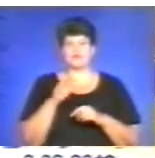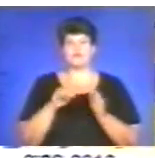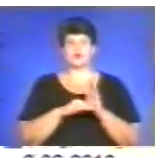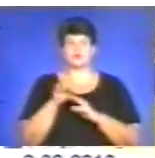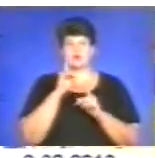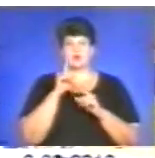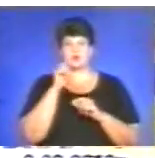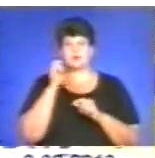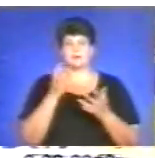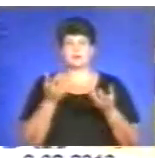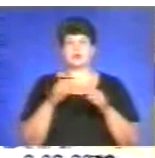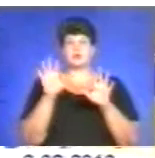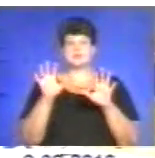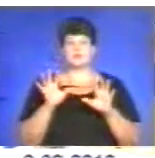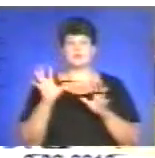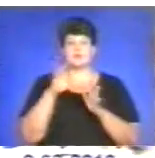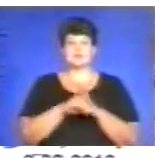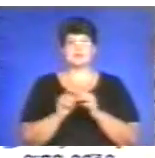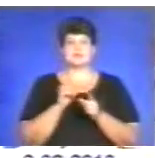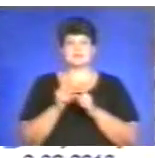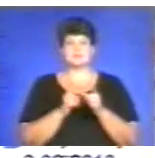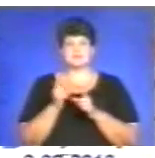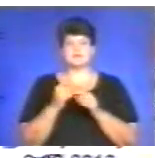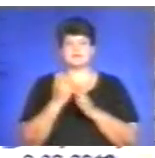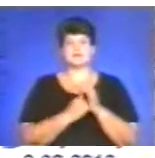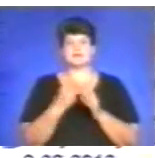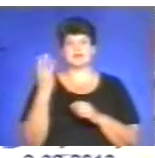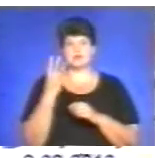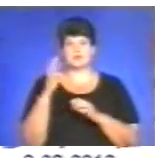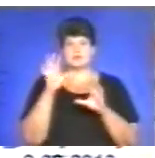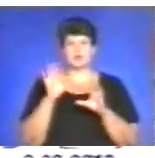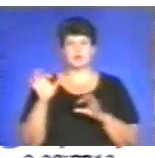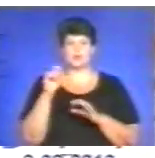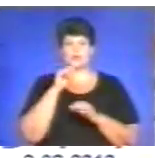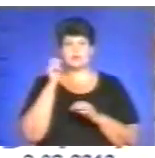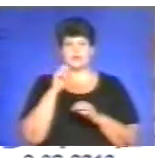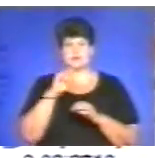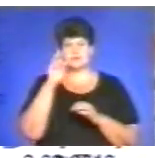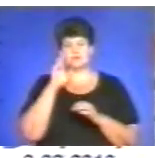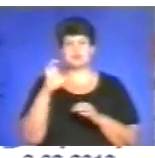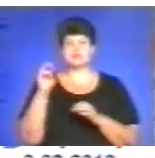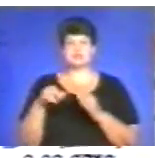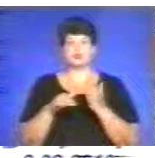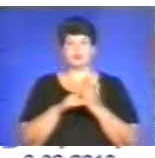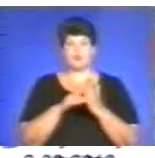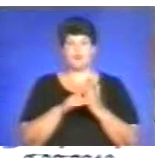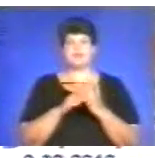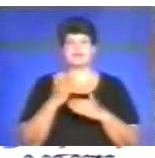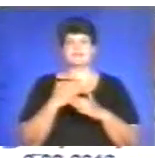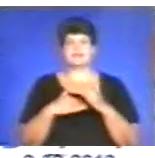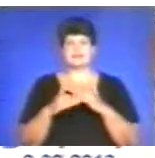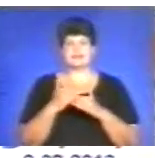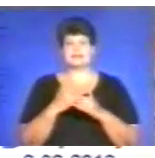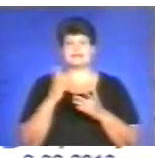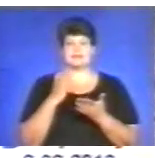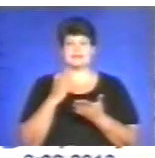України прийнято закон про внесення змін до статті 3 закону України про державну соціальну допомогу інвалідам з дитинства та дітям інвалідам, який